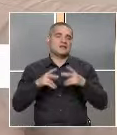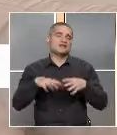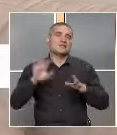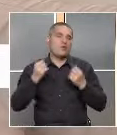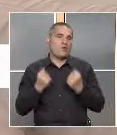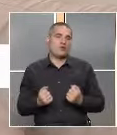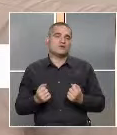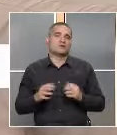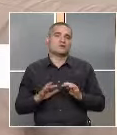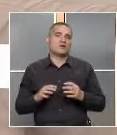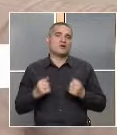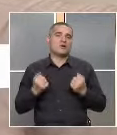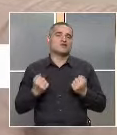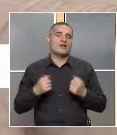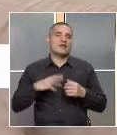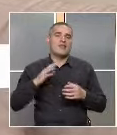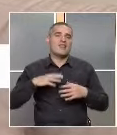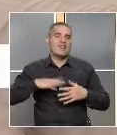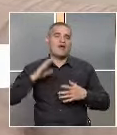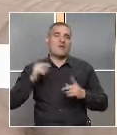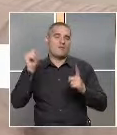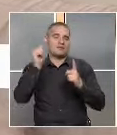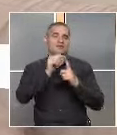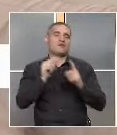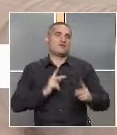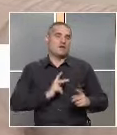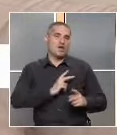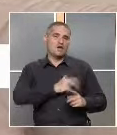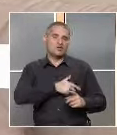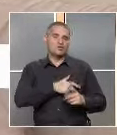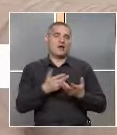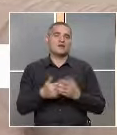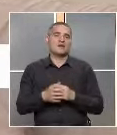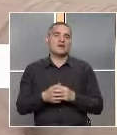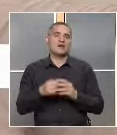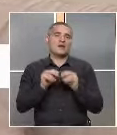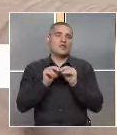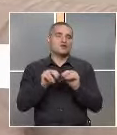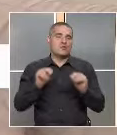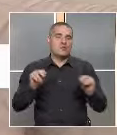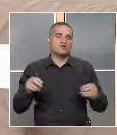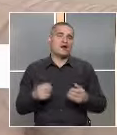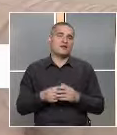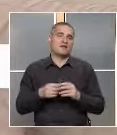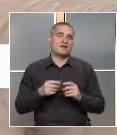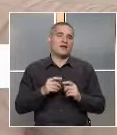видяхте, най-голема цел е да социализират. Не да бъдат обучавани в